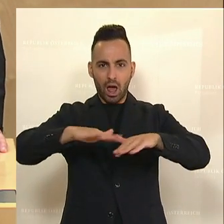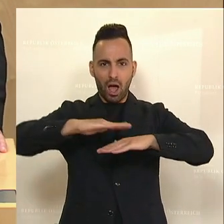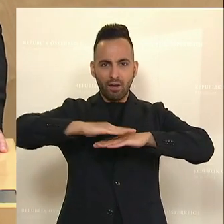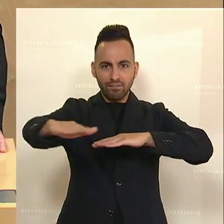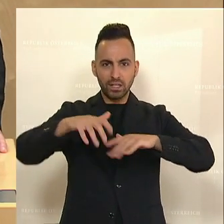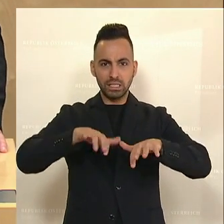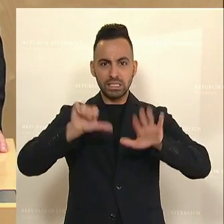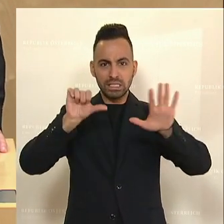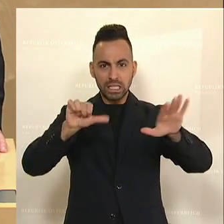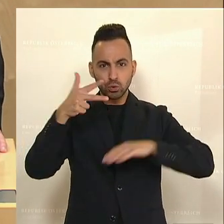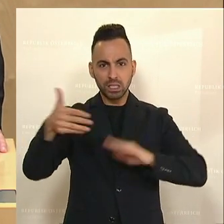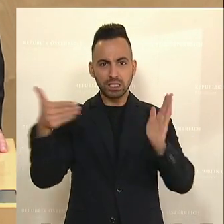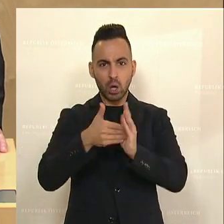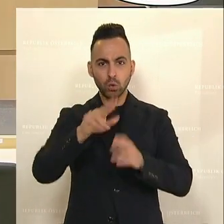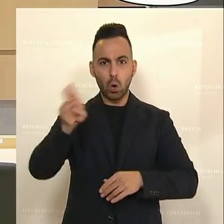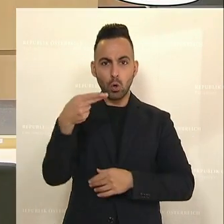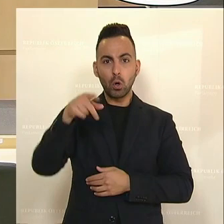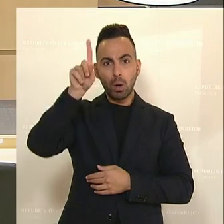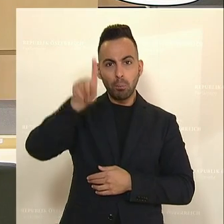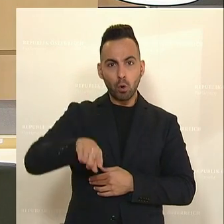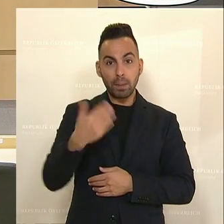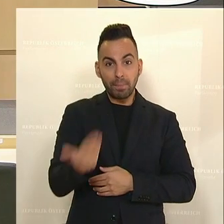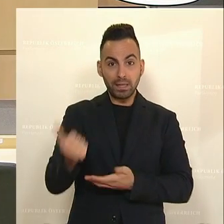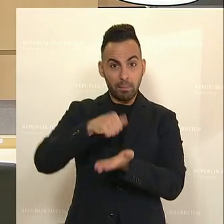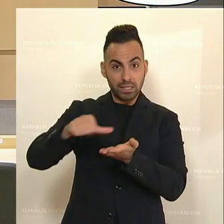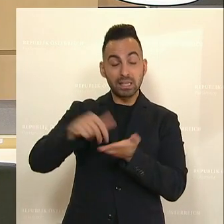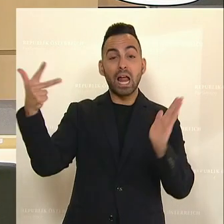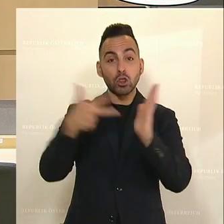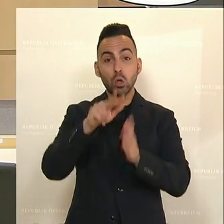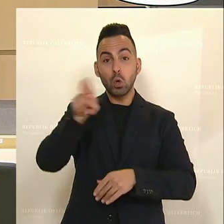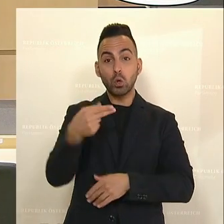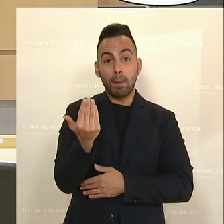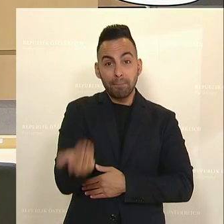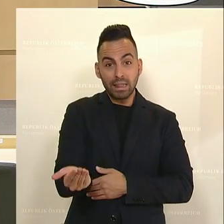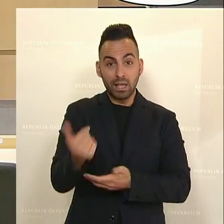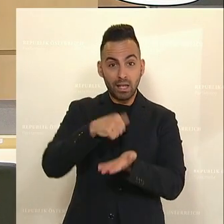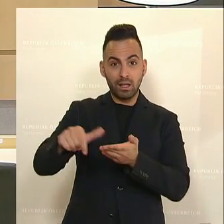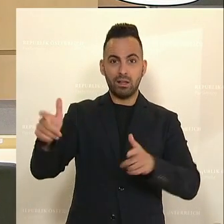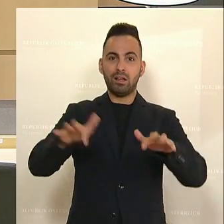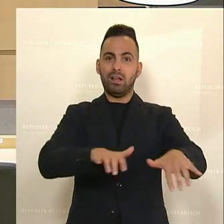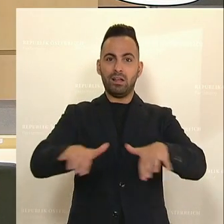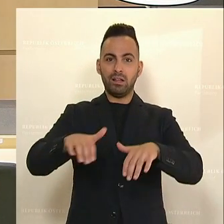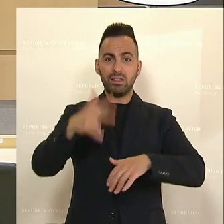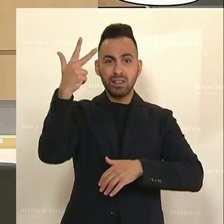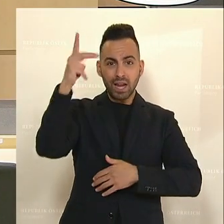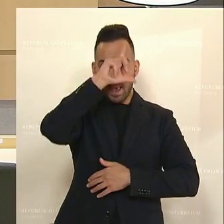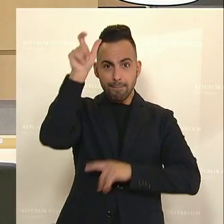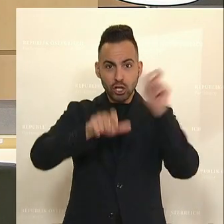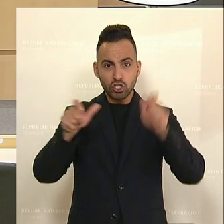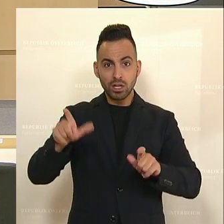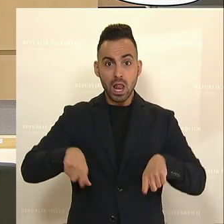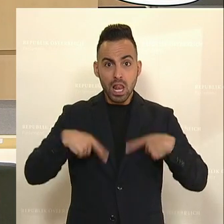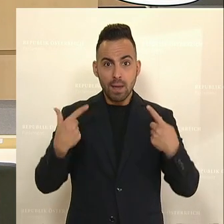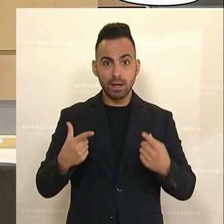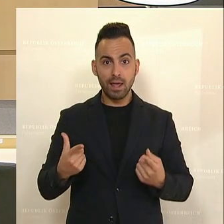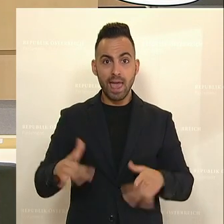.000 Euro Miete, im Monat 3.000 Euro Miete bedeutet, drei Menschen mit Existenzsicherung,